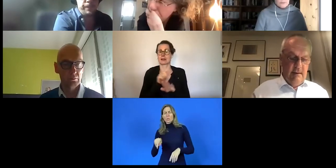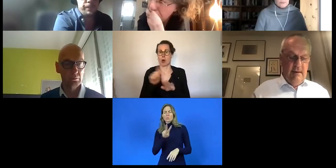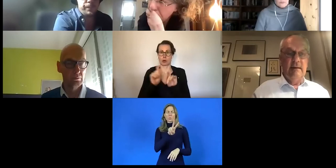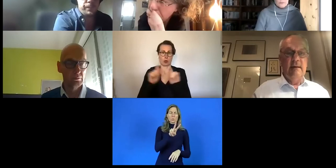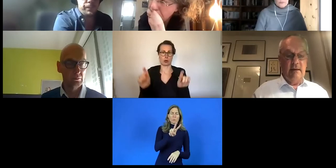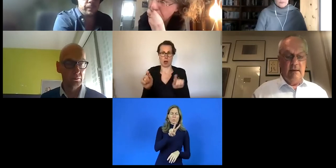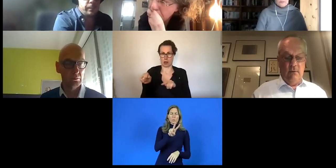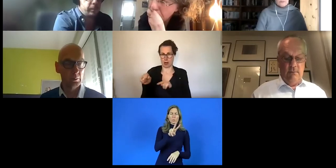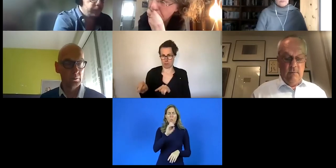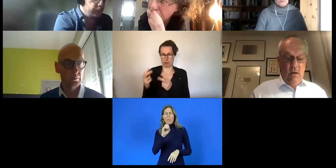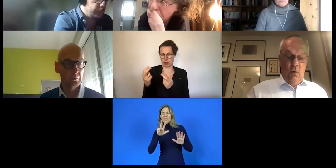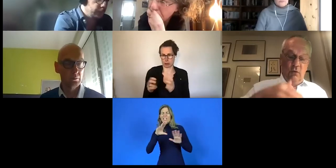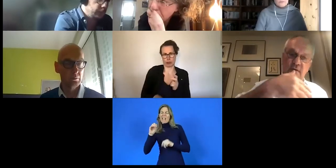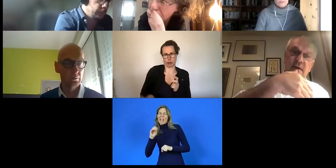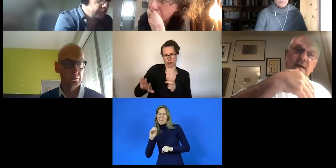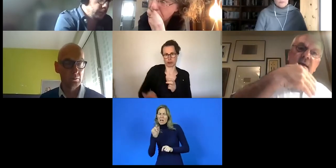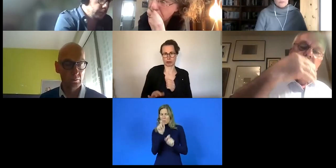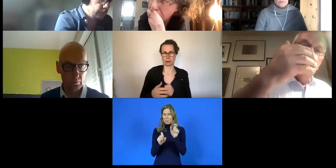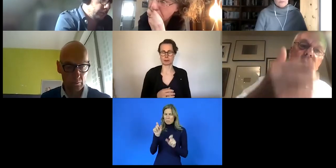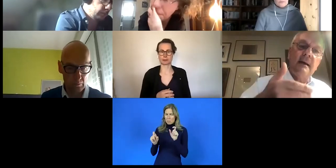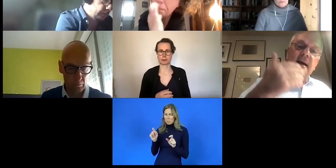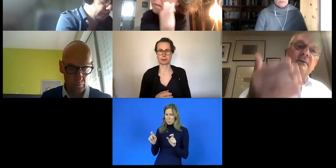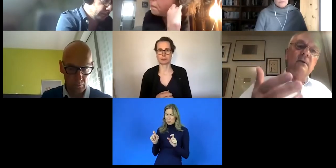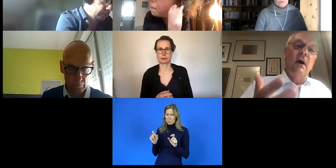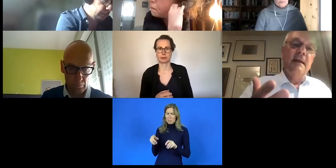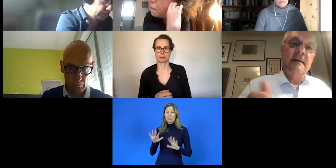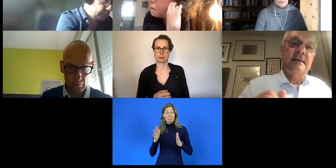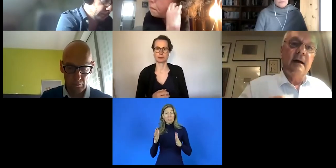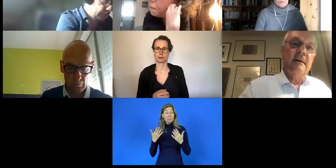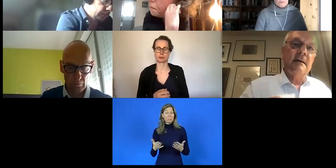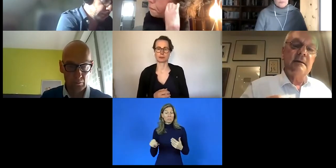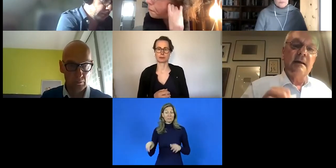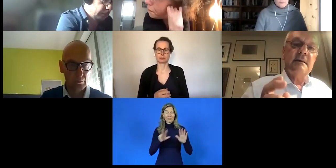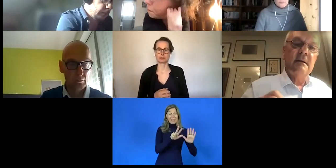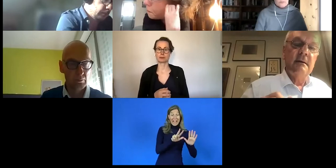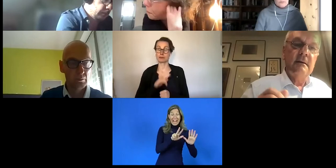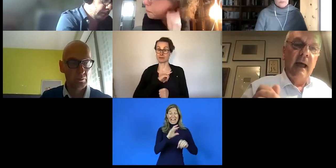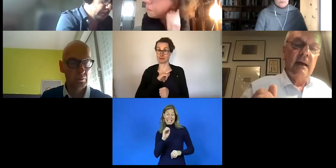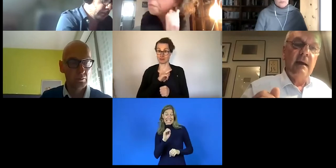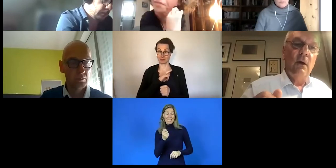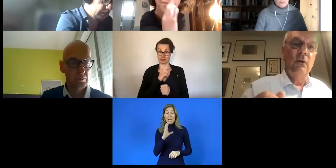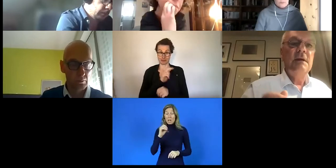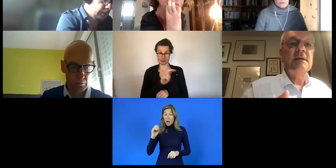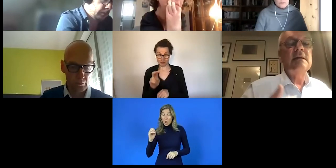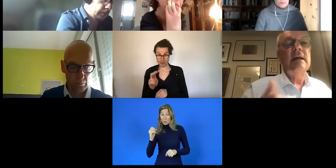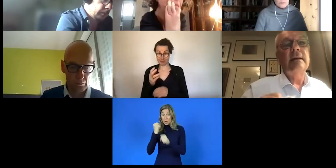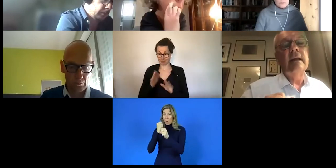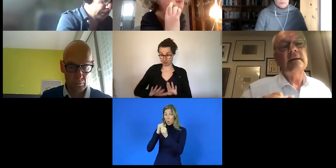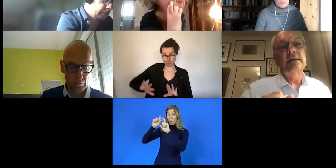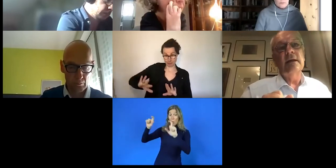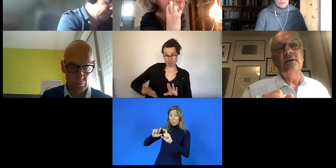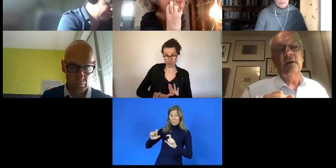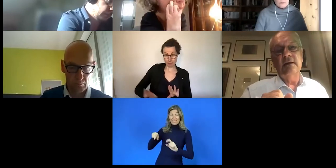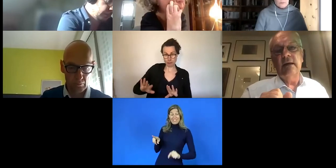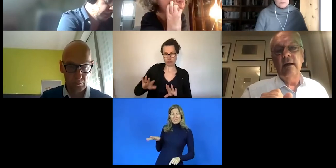dieser Region. Und ich kann heute sagen, dass das eine Region ist, die sich in den